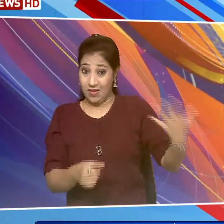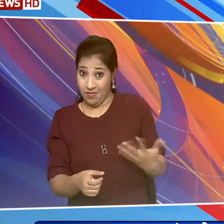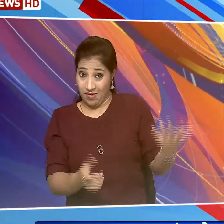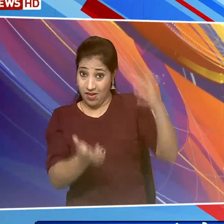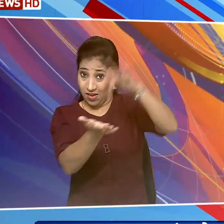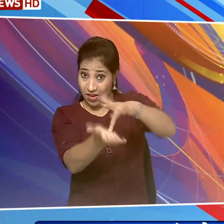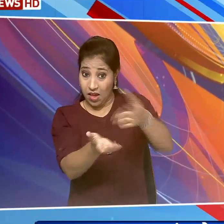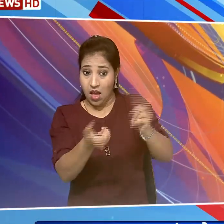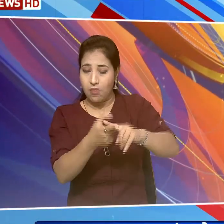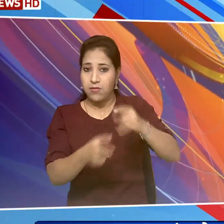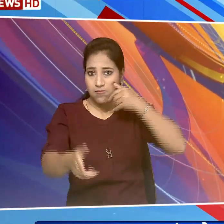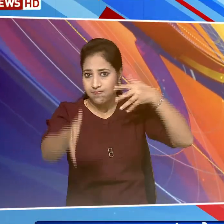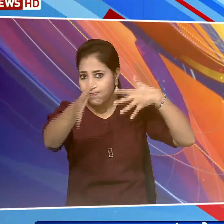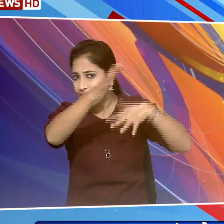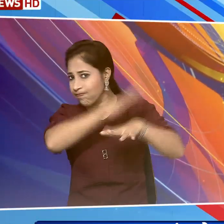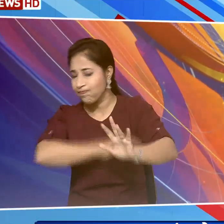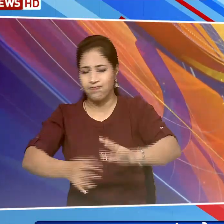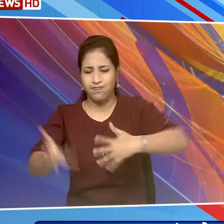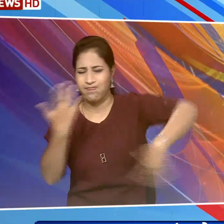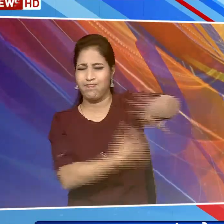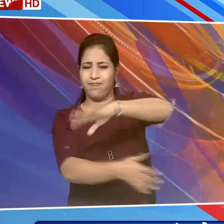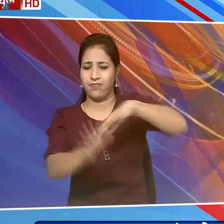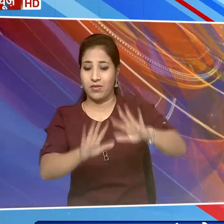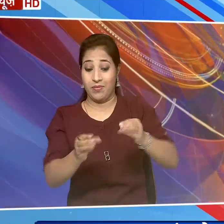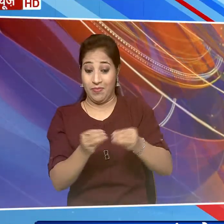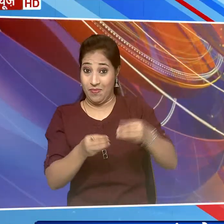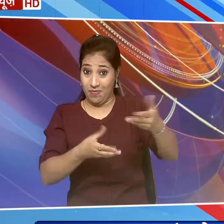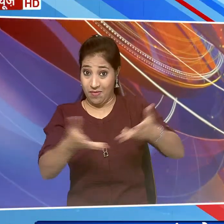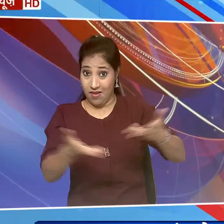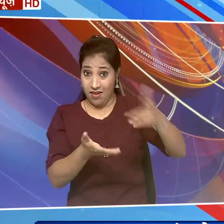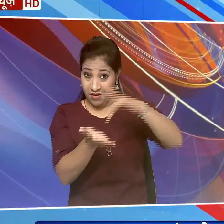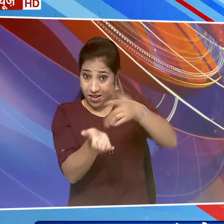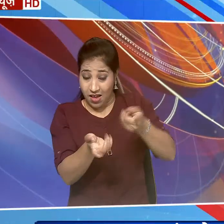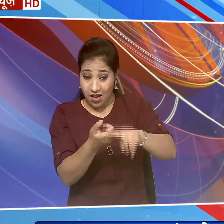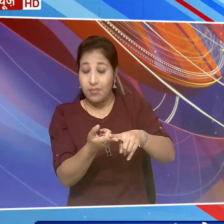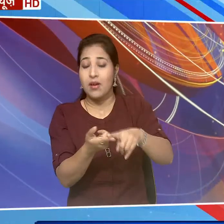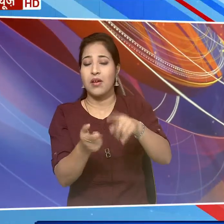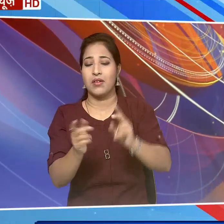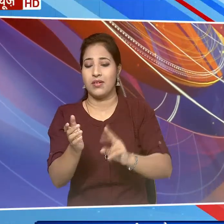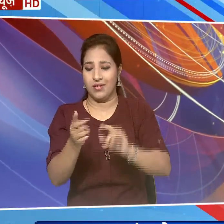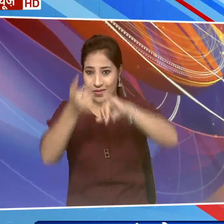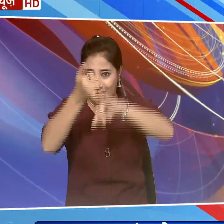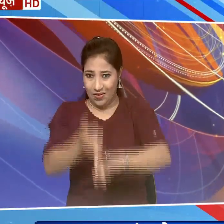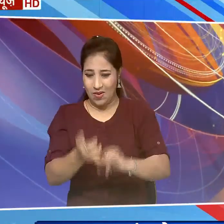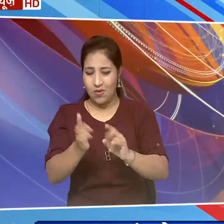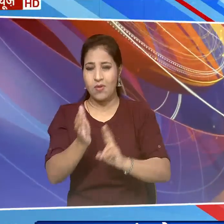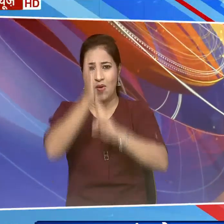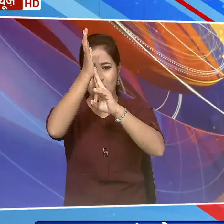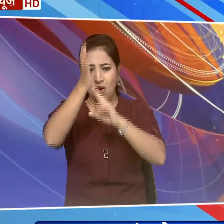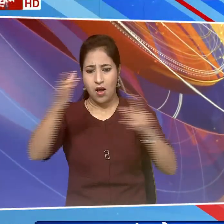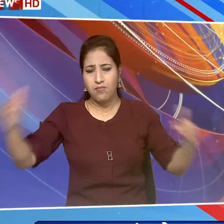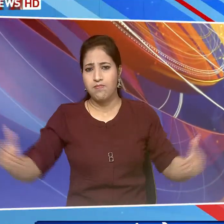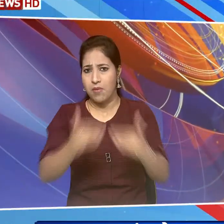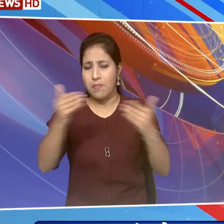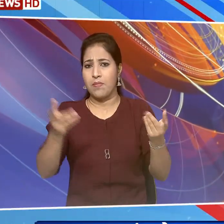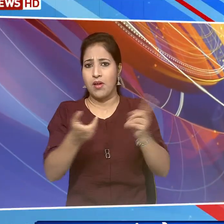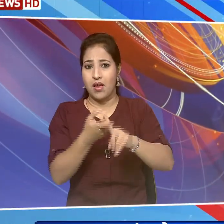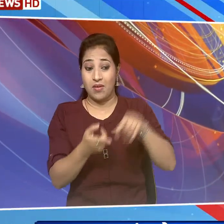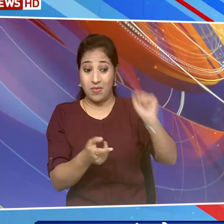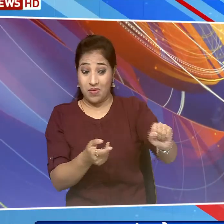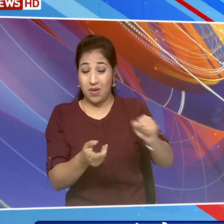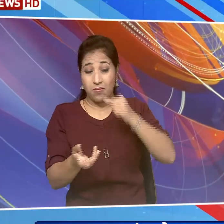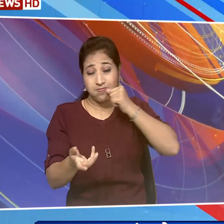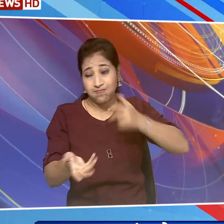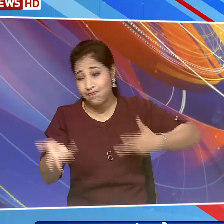देडी है यह तूफान बंगला देश के दक्षिं पश्चमी तट से टकराया है चक्रवात सित्रांग की